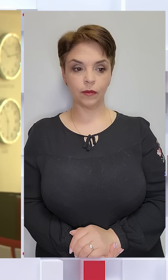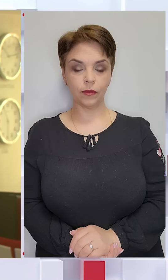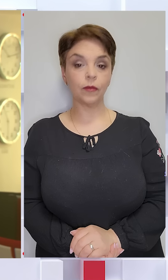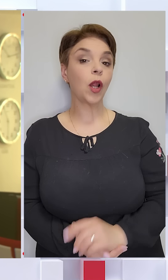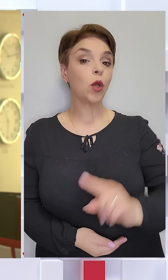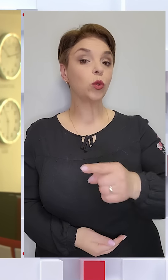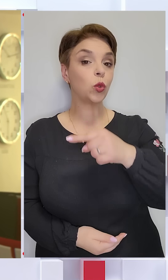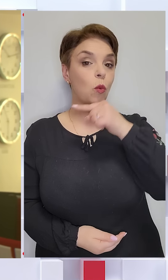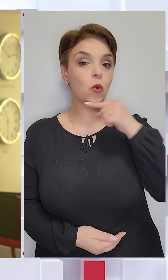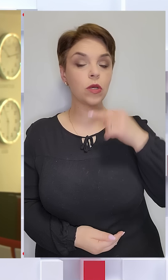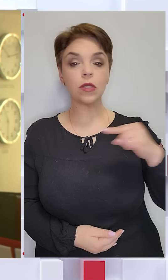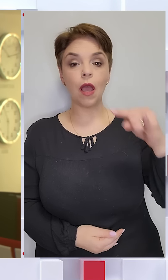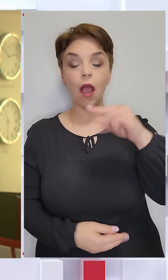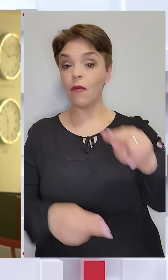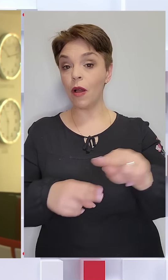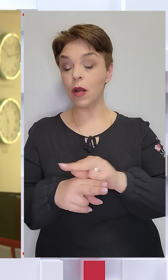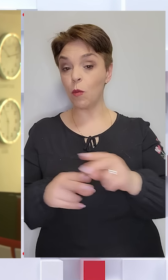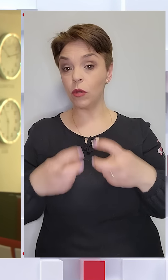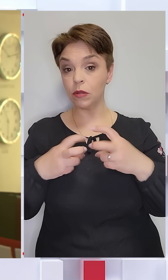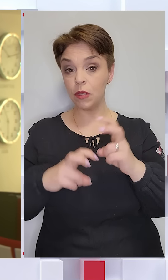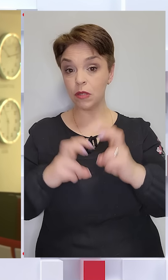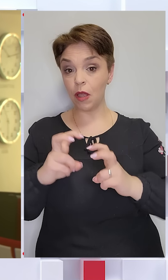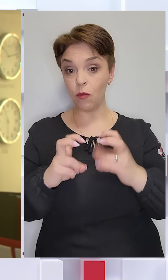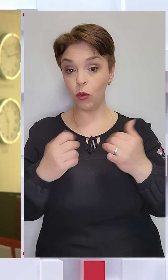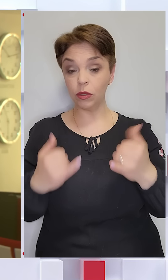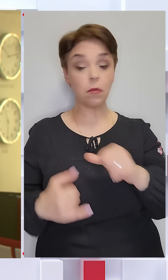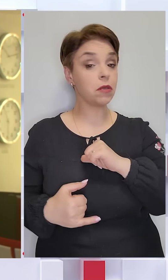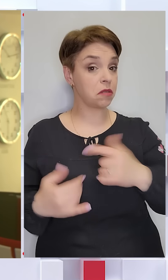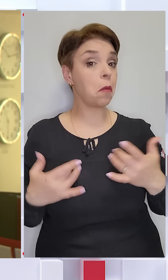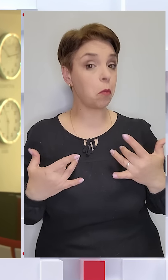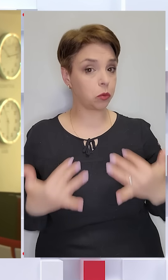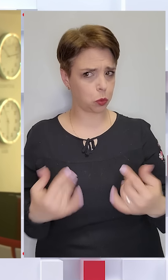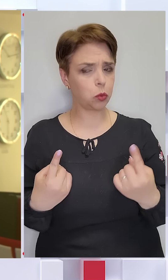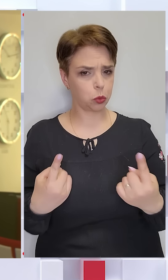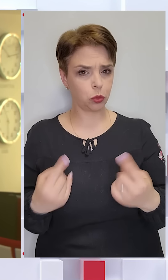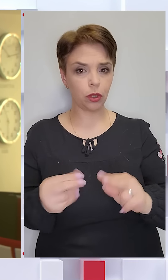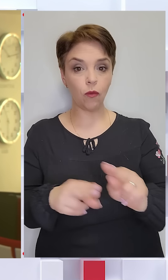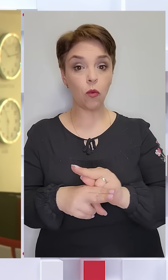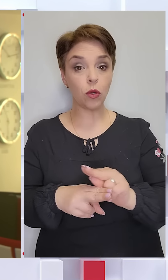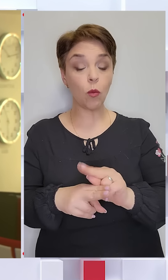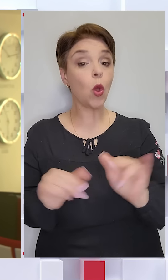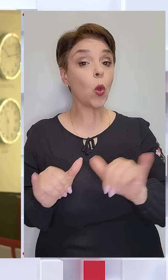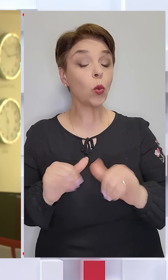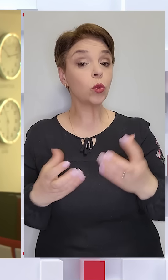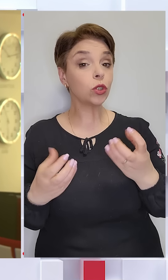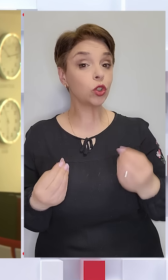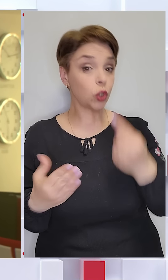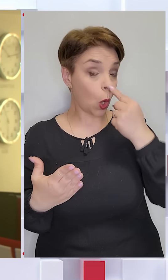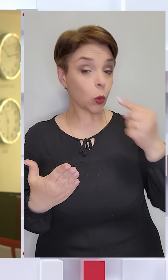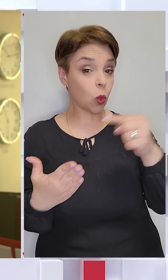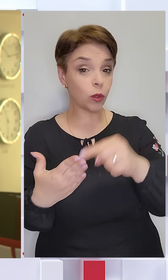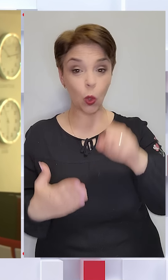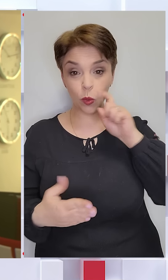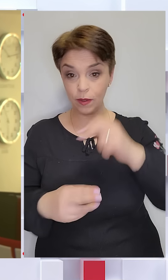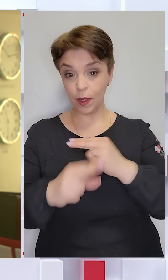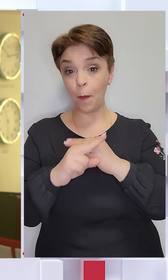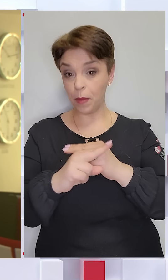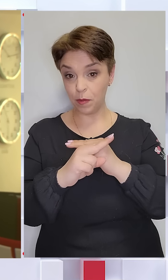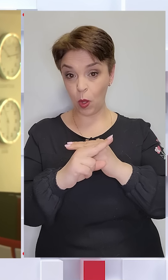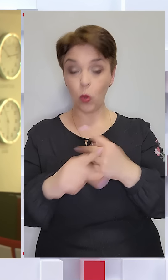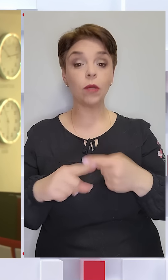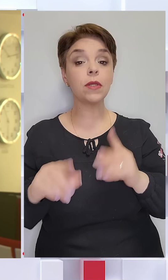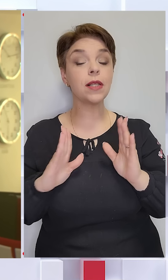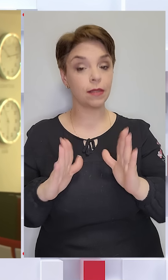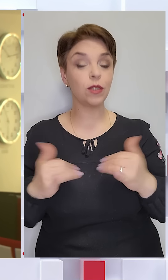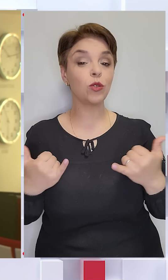Чому російський авіаремонтний завод тепер і сам потребує суттєвого ремонту? І куди ще долетіли українські безпілотники?